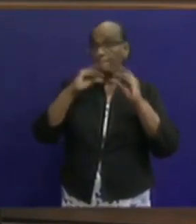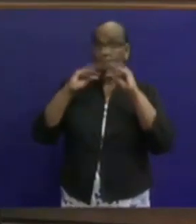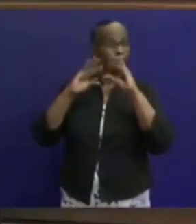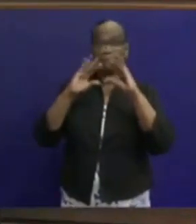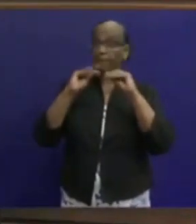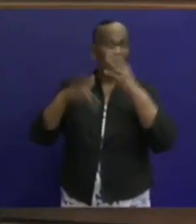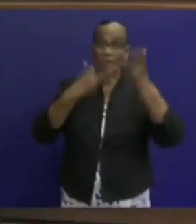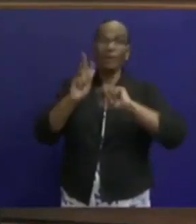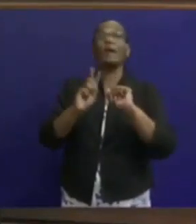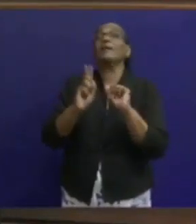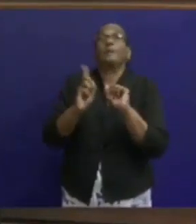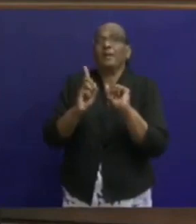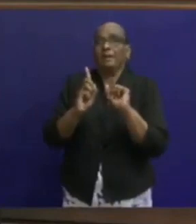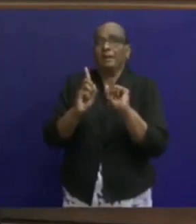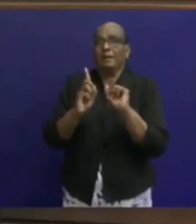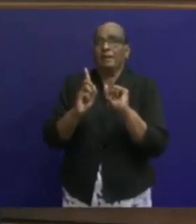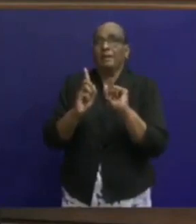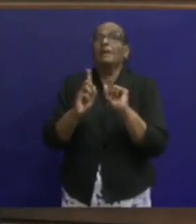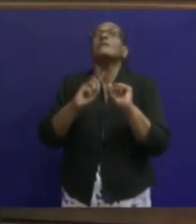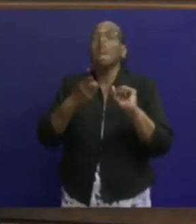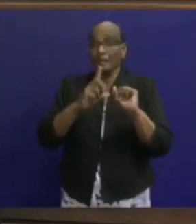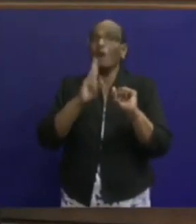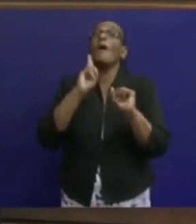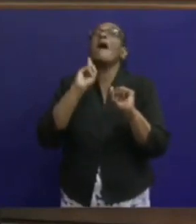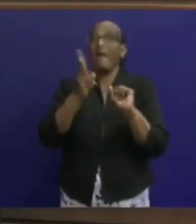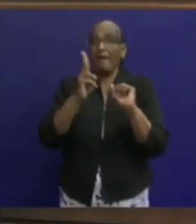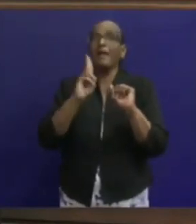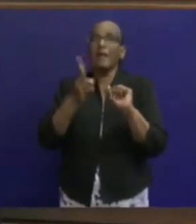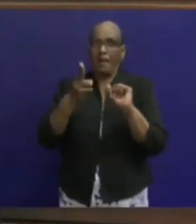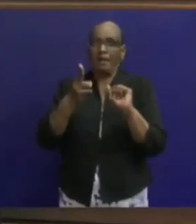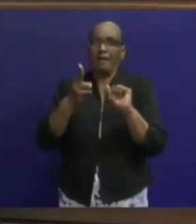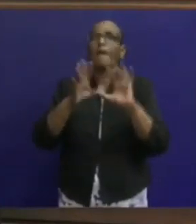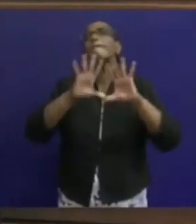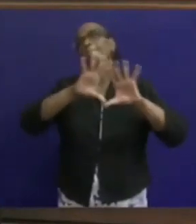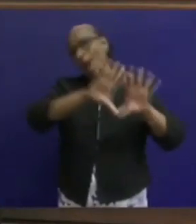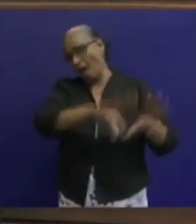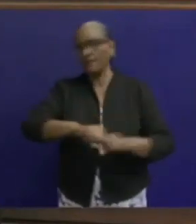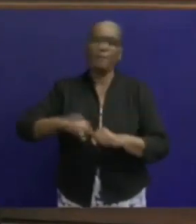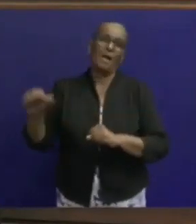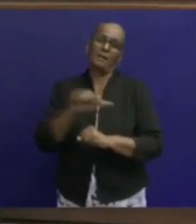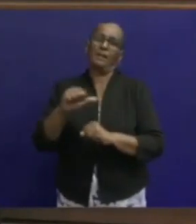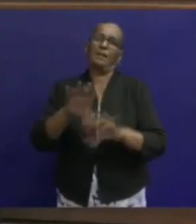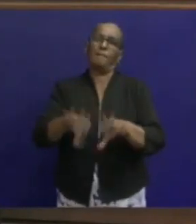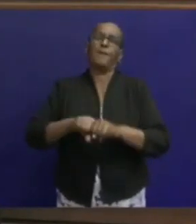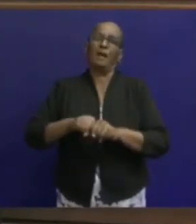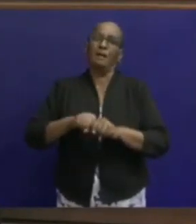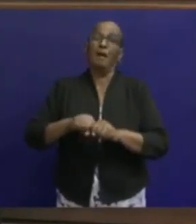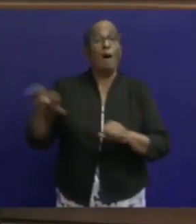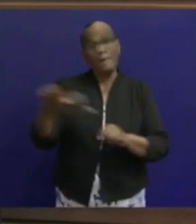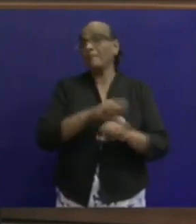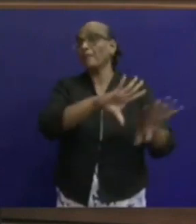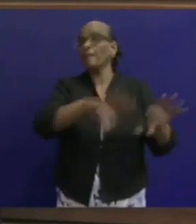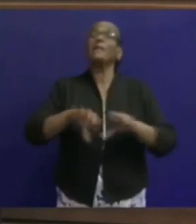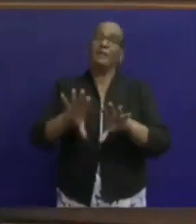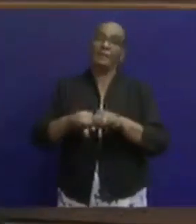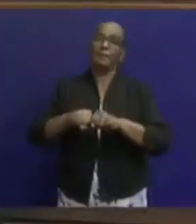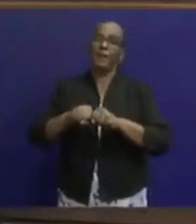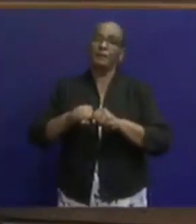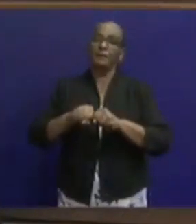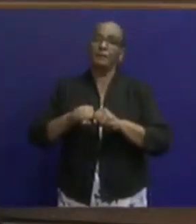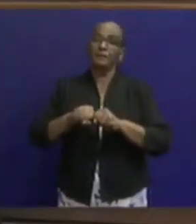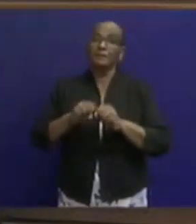praten en uitleggen. Maar dan gaan we daadwerkelijk andere maatregelen genoodzaakt zijn om andere maatregelen te treffen.